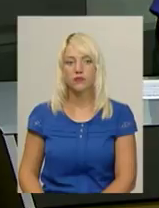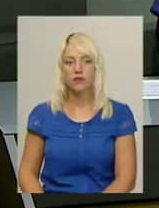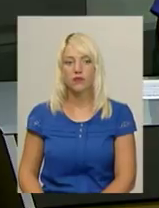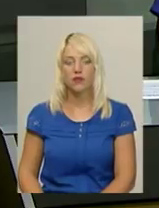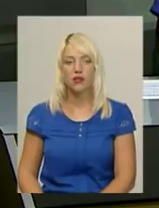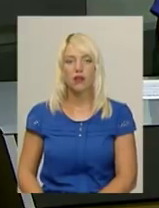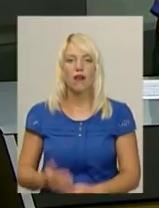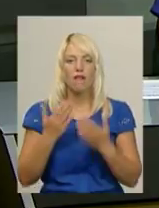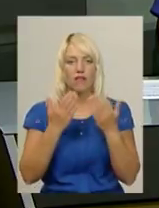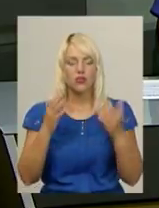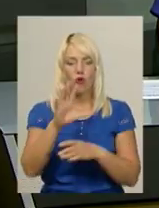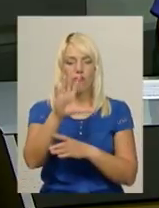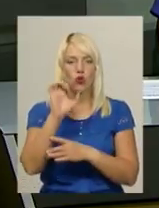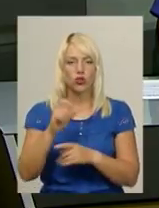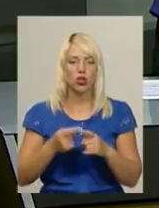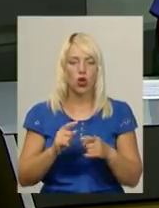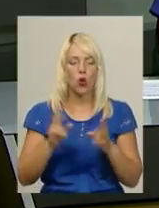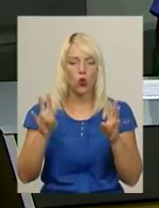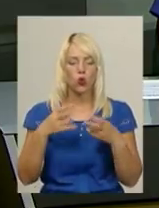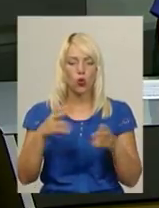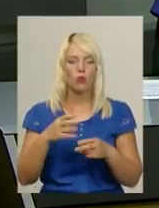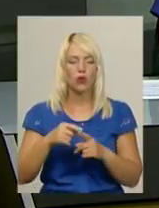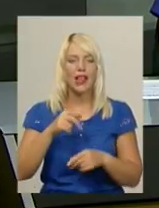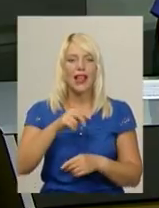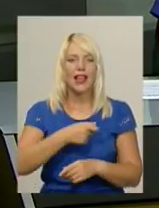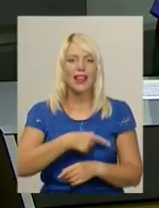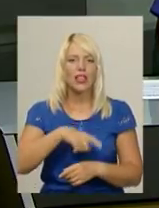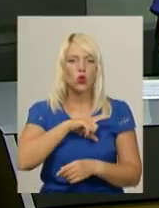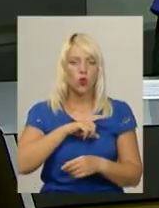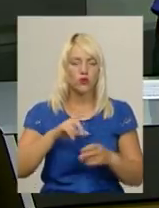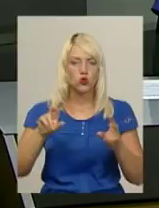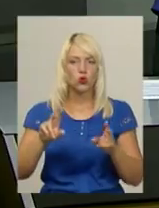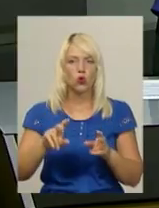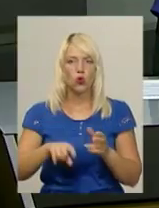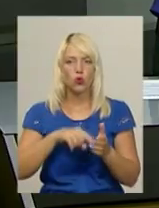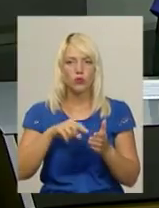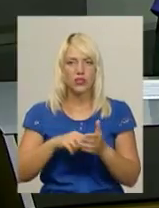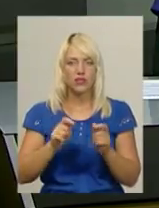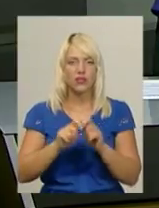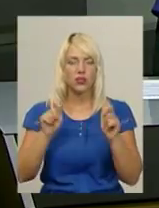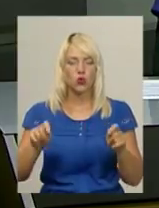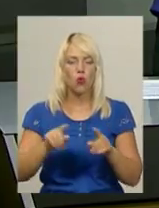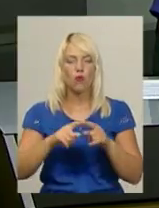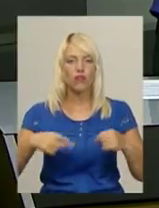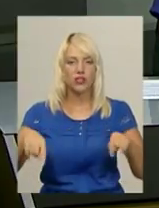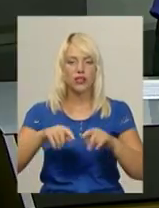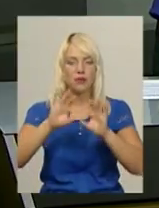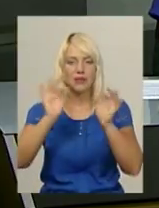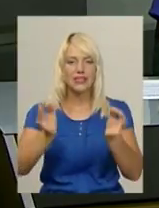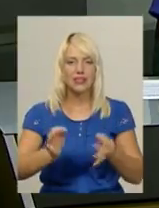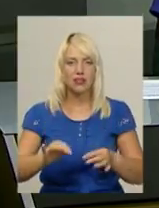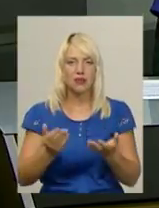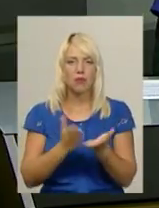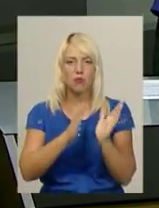Виставку фотографій клубу позитів Усказ з литовського міста Укмерге сьогодні відкрили відділі мистецтв обласної бібліотеки для